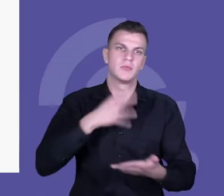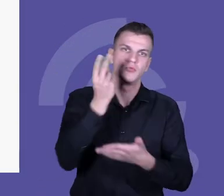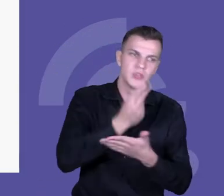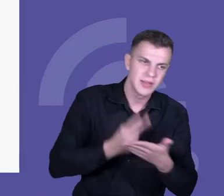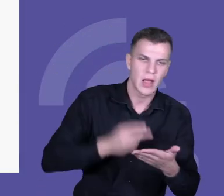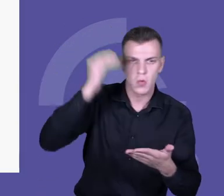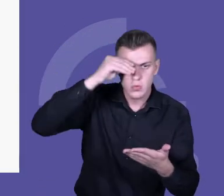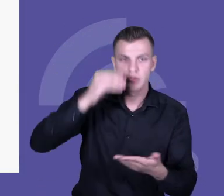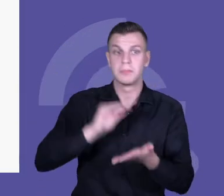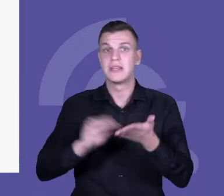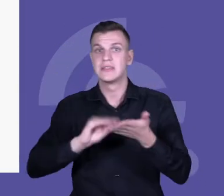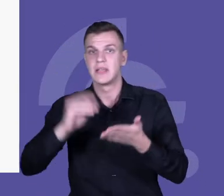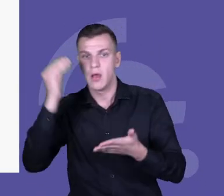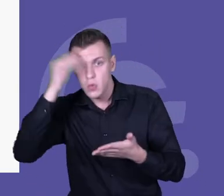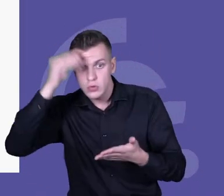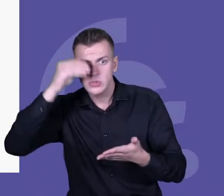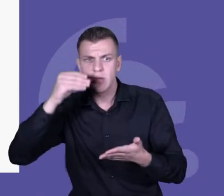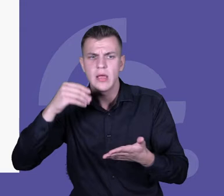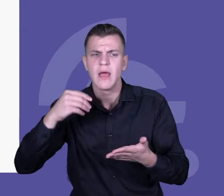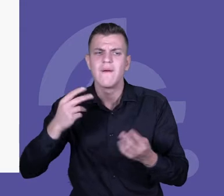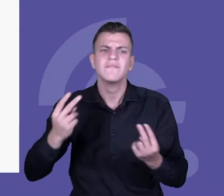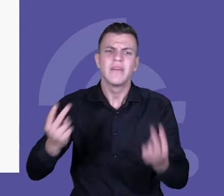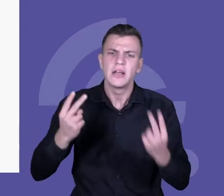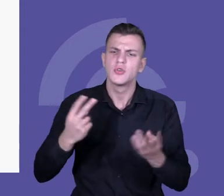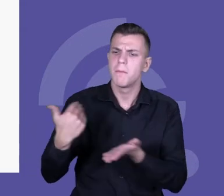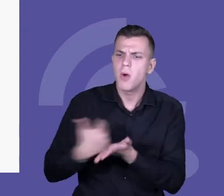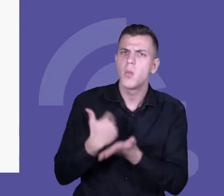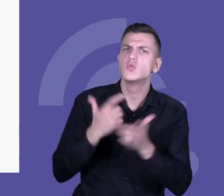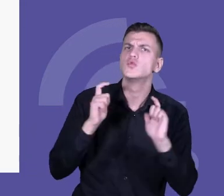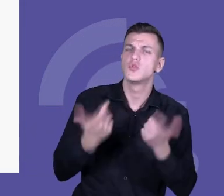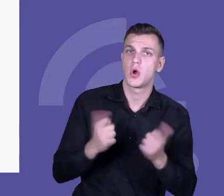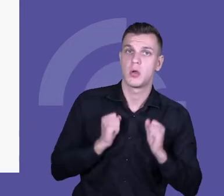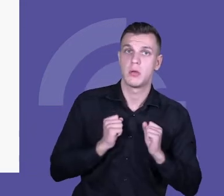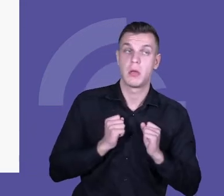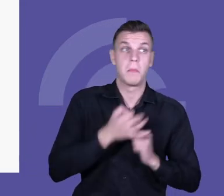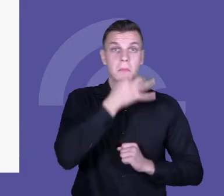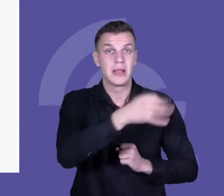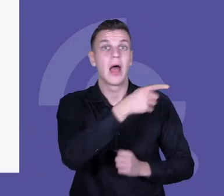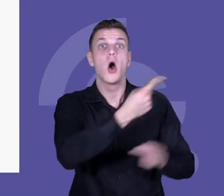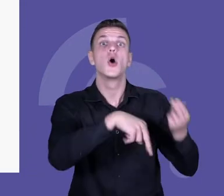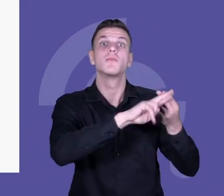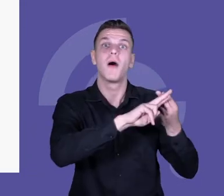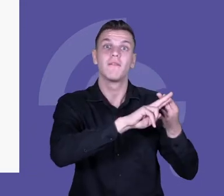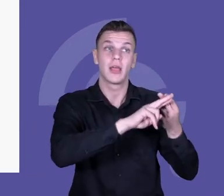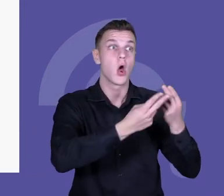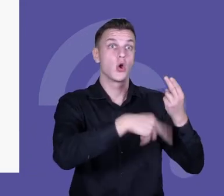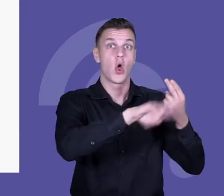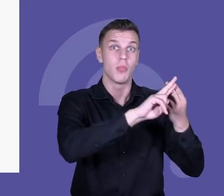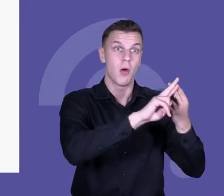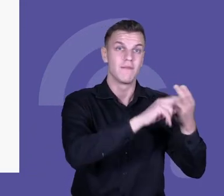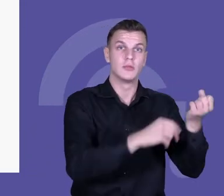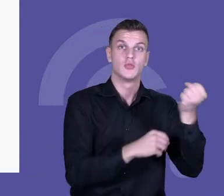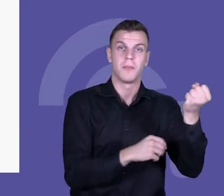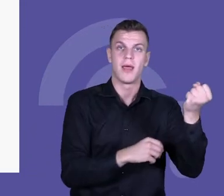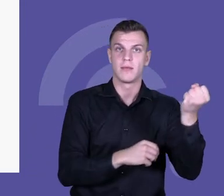I zapewniam Państwa, że te odpowiedzi, które pojawiły się w odpowiedzi na to pytanie, to są odpowiedzi, które będą też przydatne w